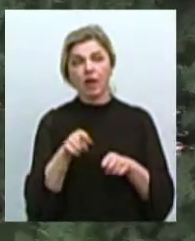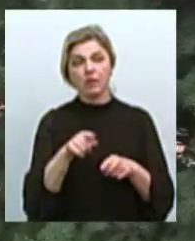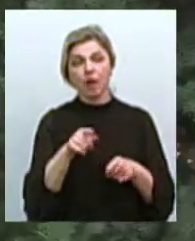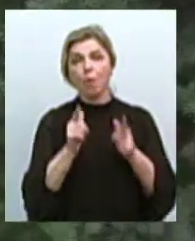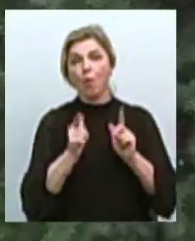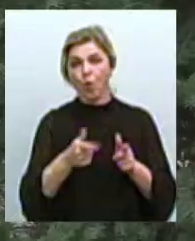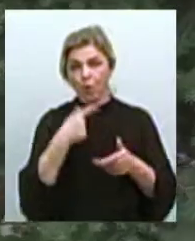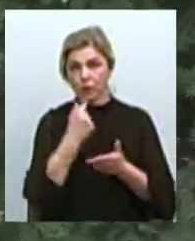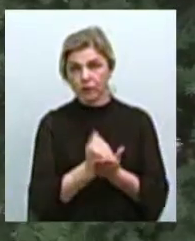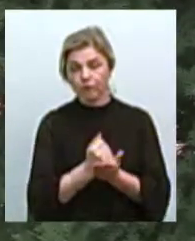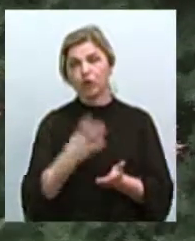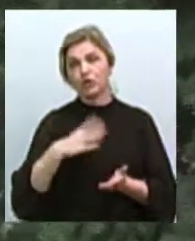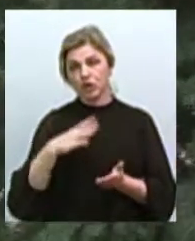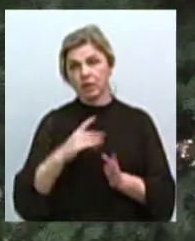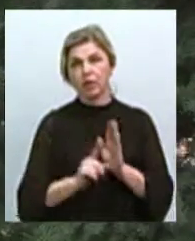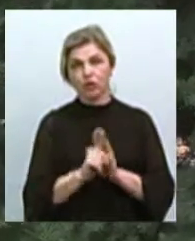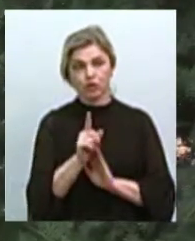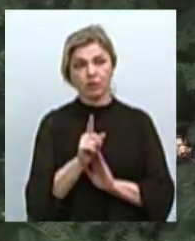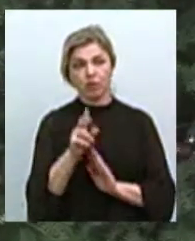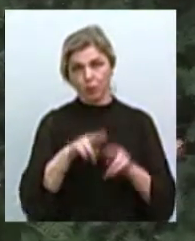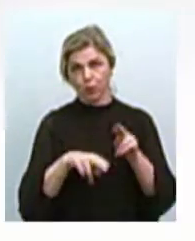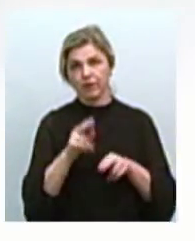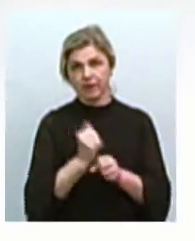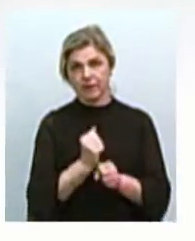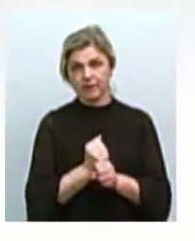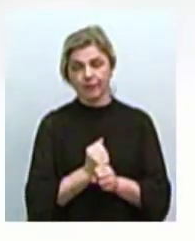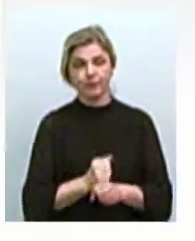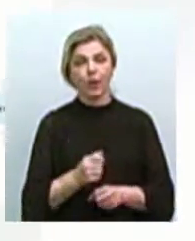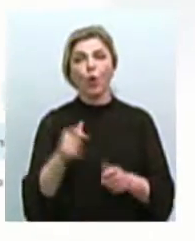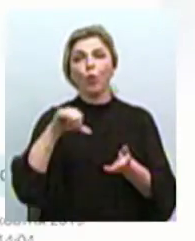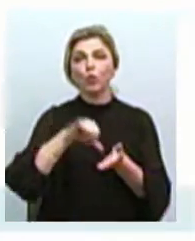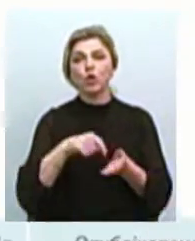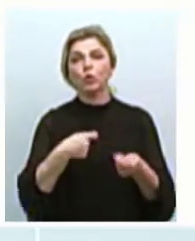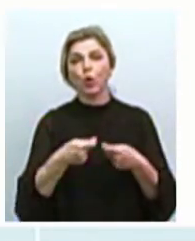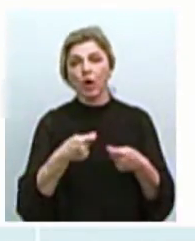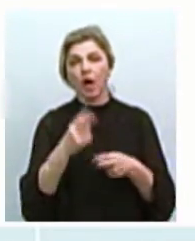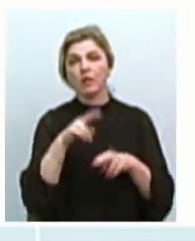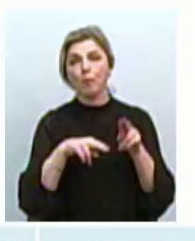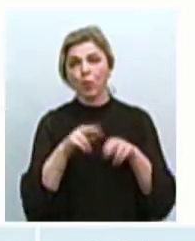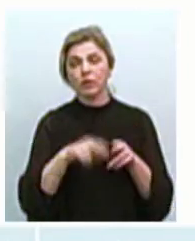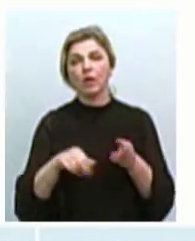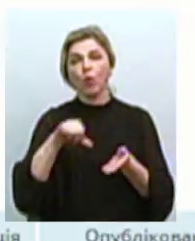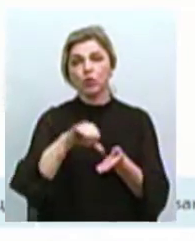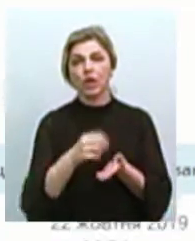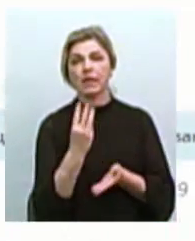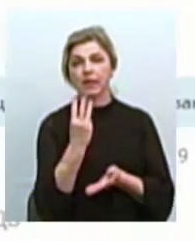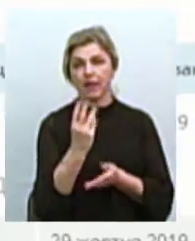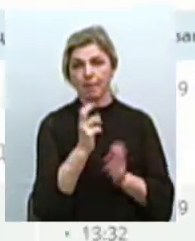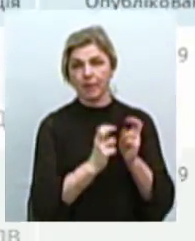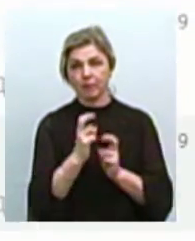Тож очікуємо на початок будівництва. Участь у торгах на виконання робіт у корабельному районі взяли три підприємства.